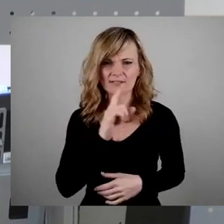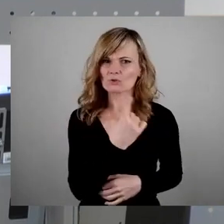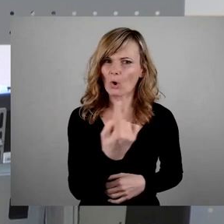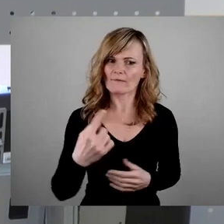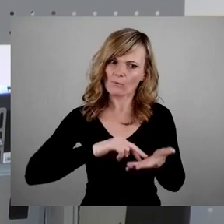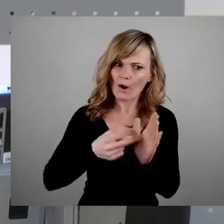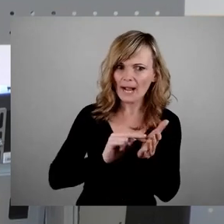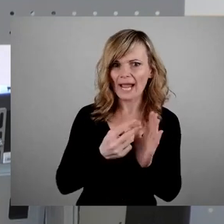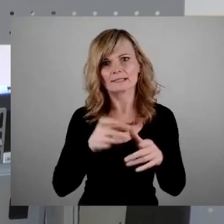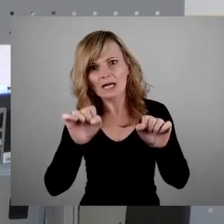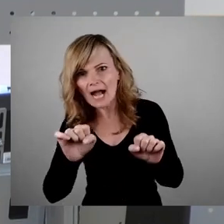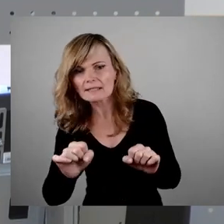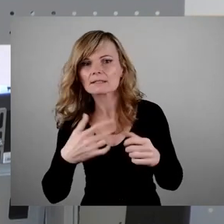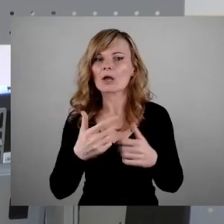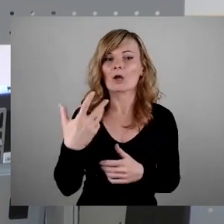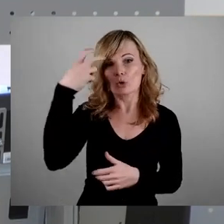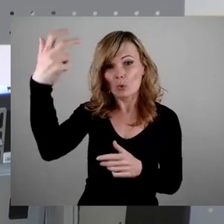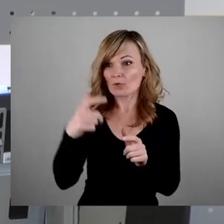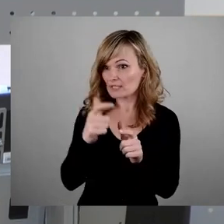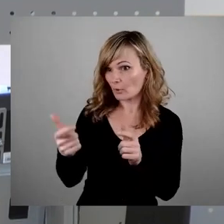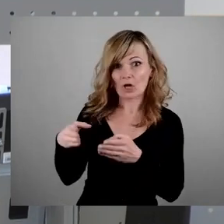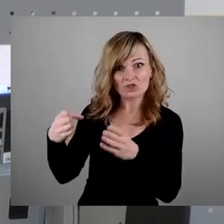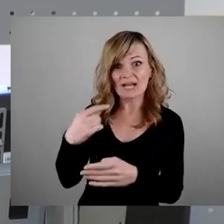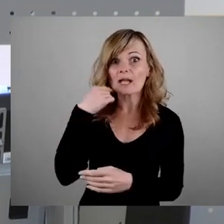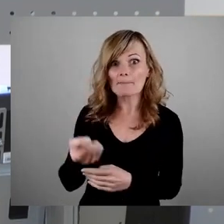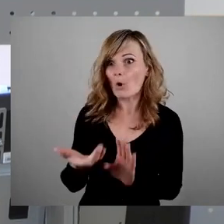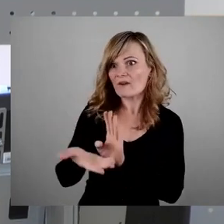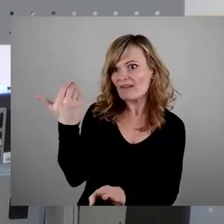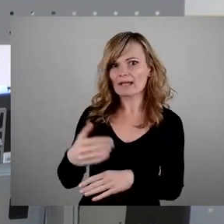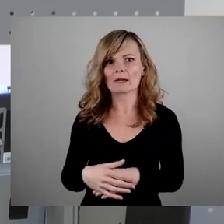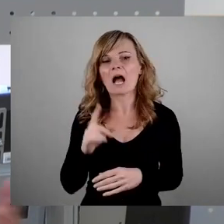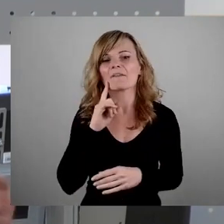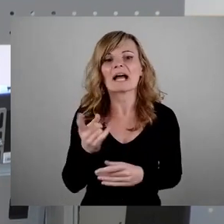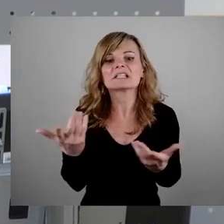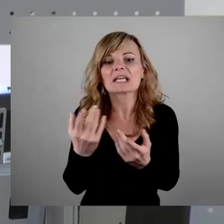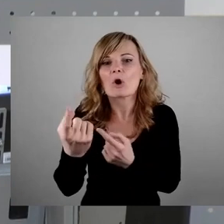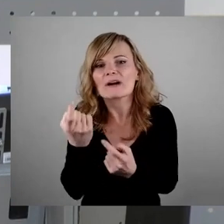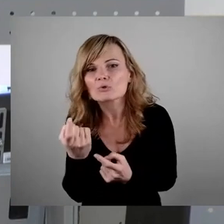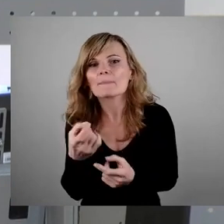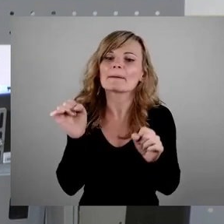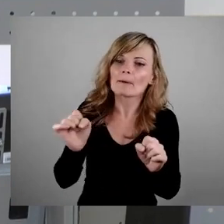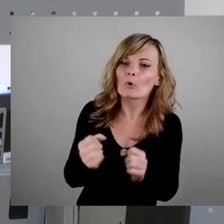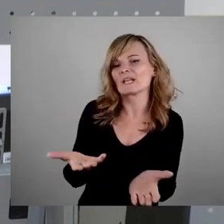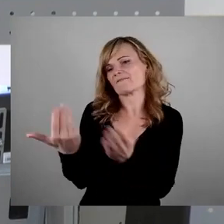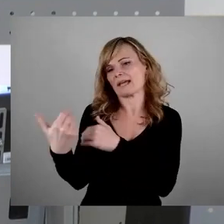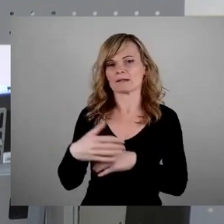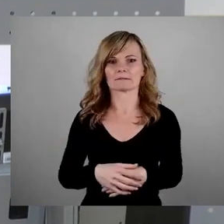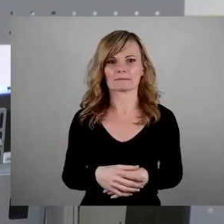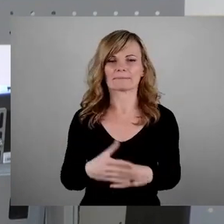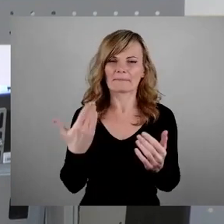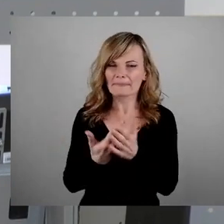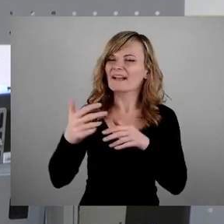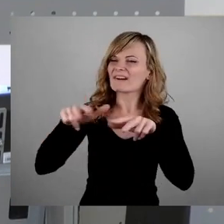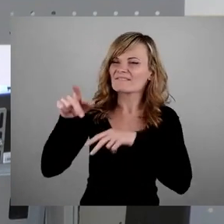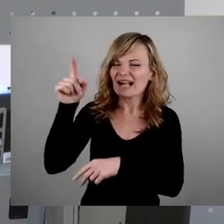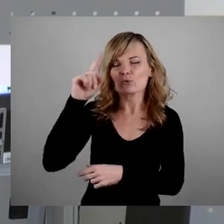es kann sein, dass die Königsbrücker Straße morgen wegkommt. Wir wissen zwar noch nicht, was kommt, aber es könnte passieren. Dieser Verwaltung glaube